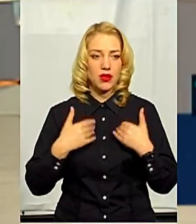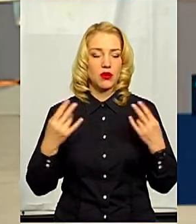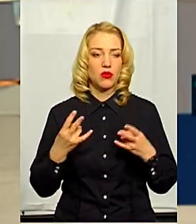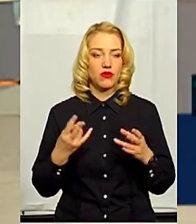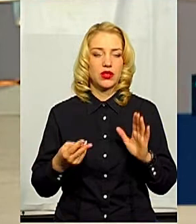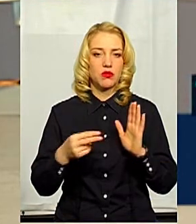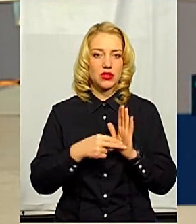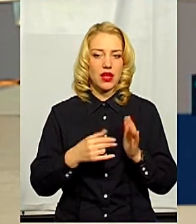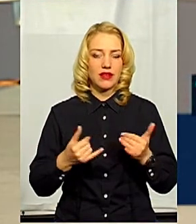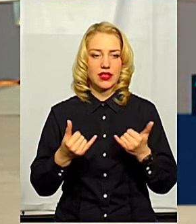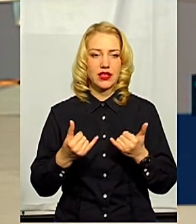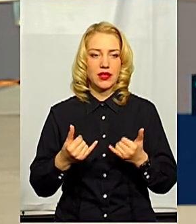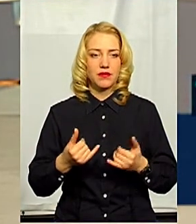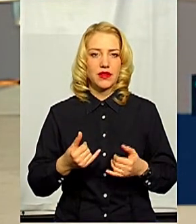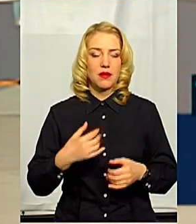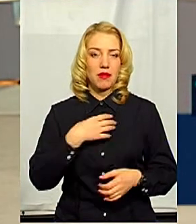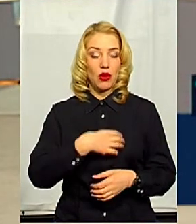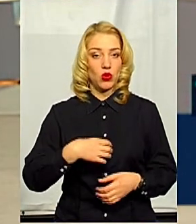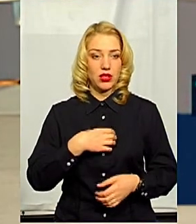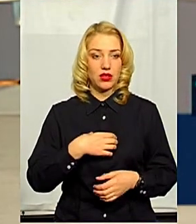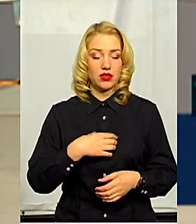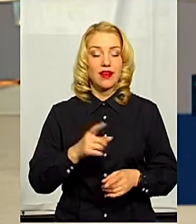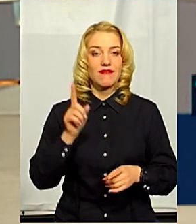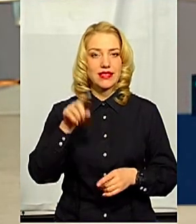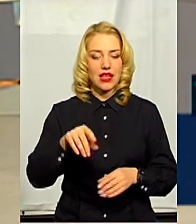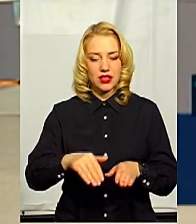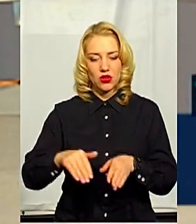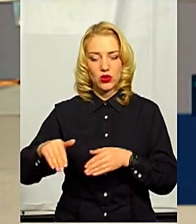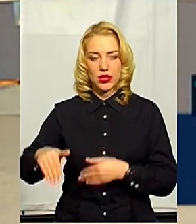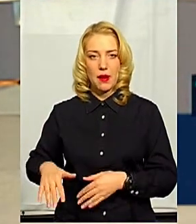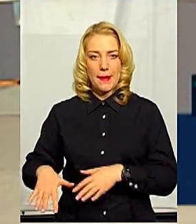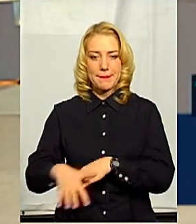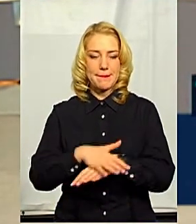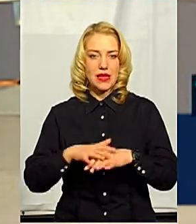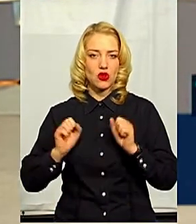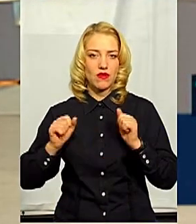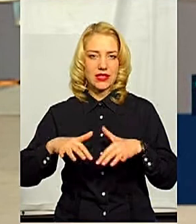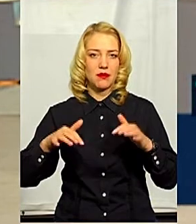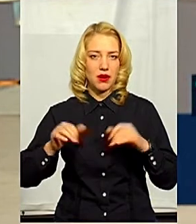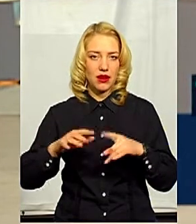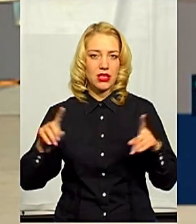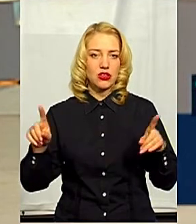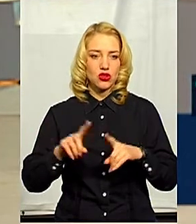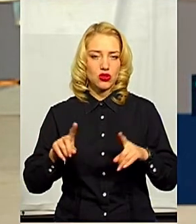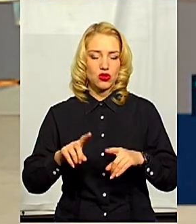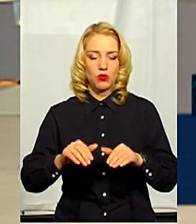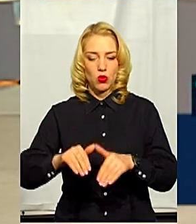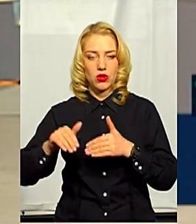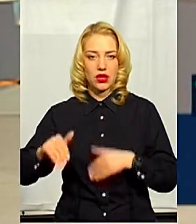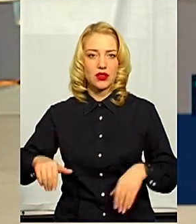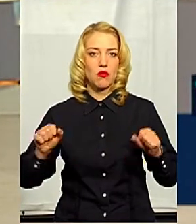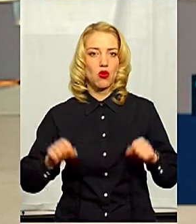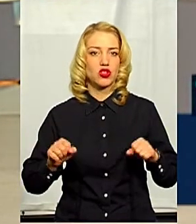має поставити пріоритетом все-таки уникати масових зібрань для того, щоб оберегти від можливого